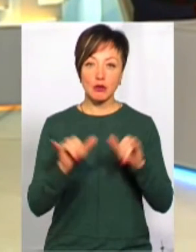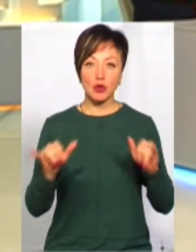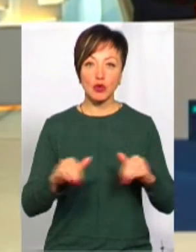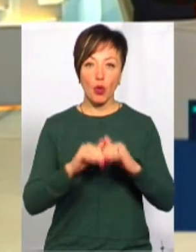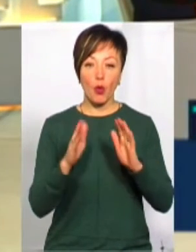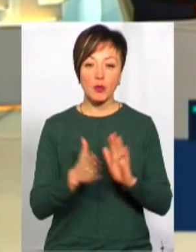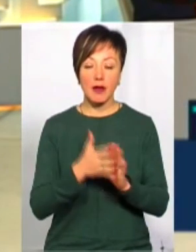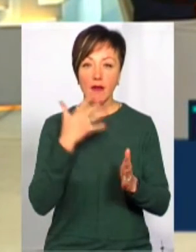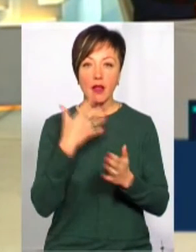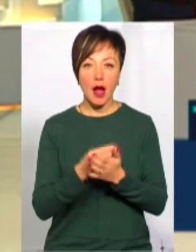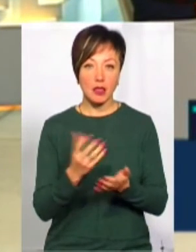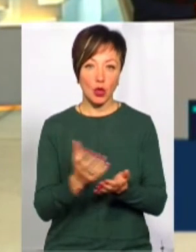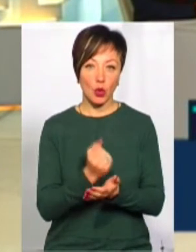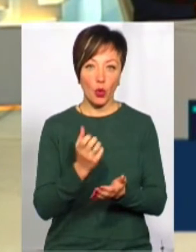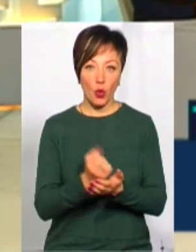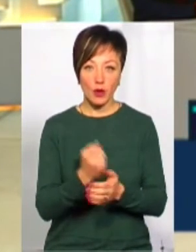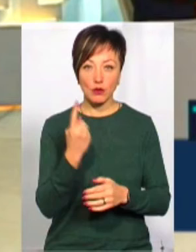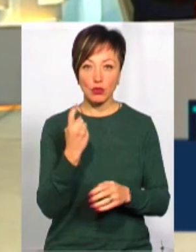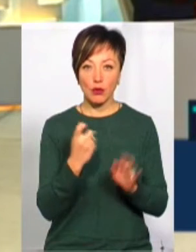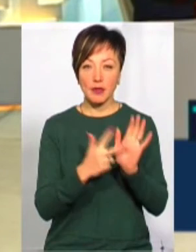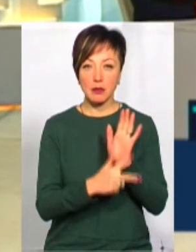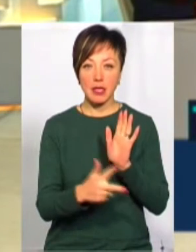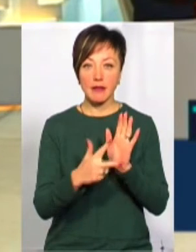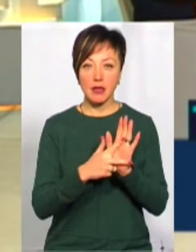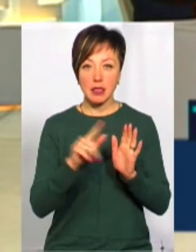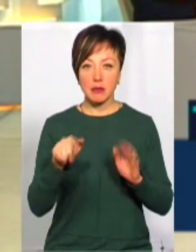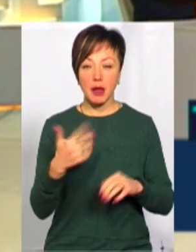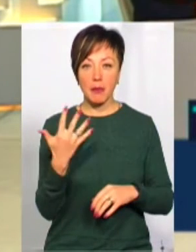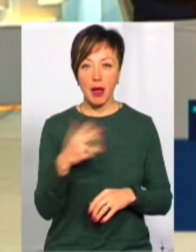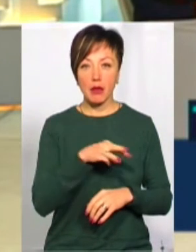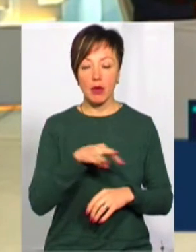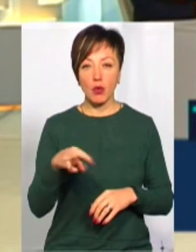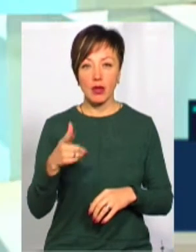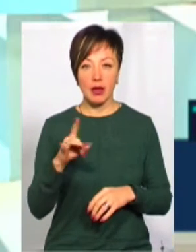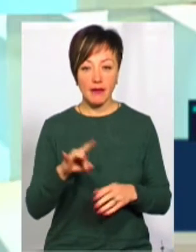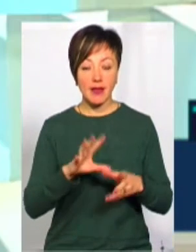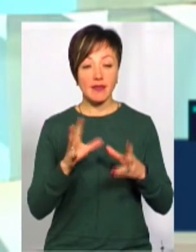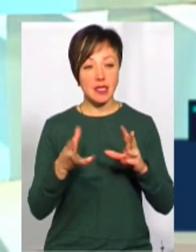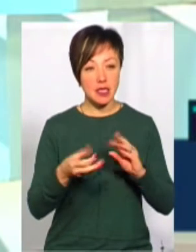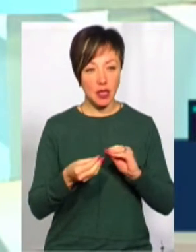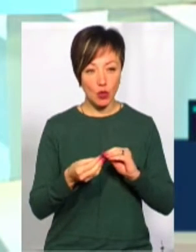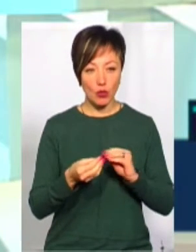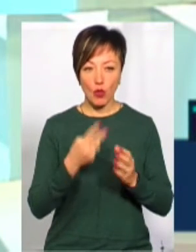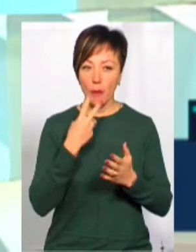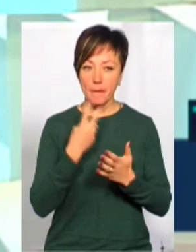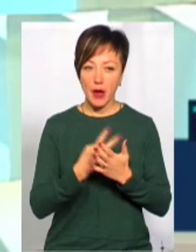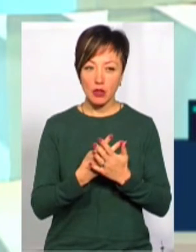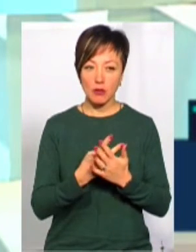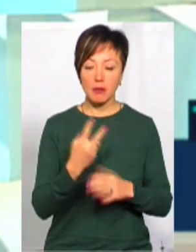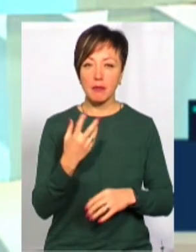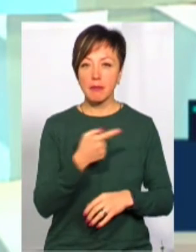обсяг власних доходів на 188,5 мільйонів гривень і в цілому ми бачимо, що